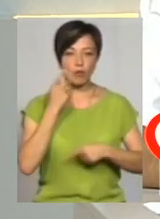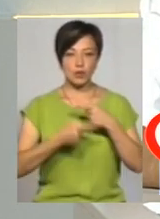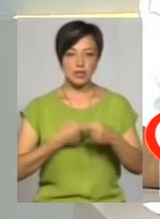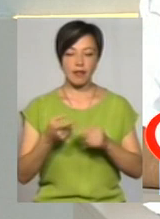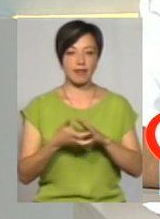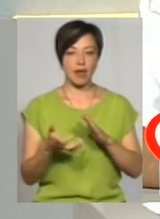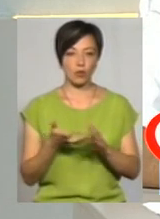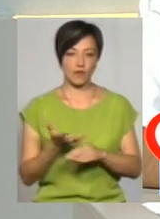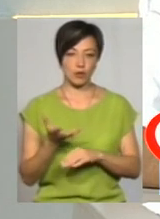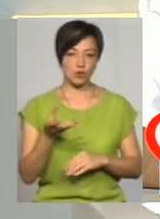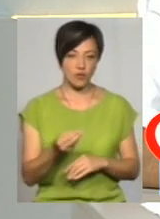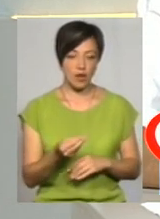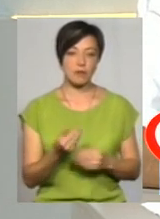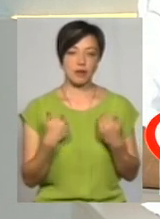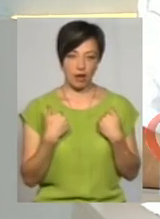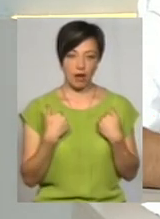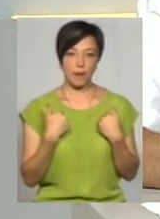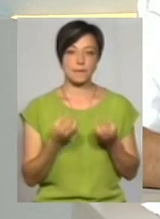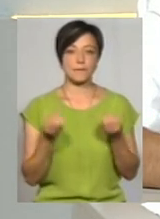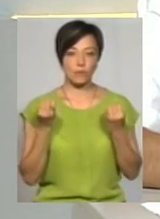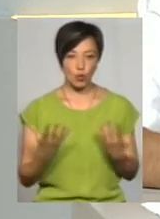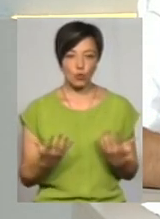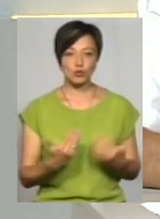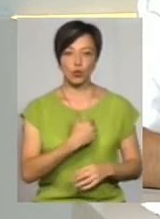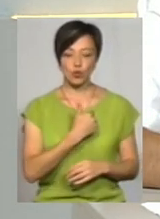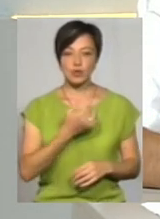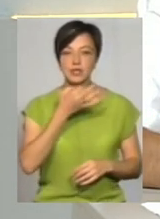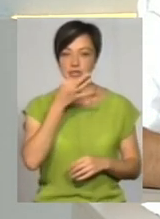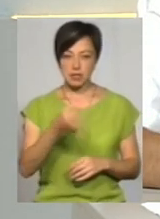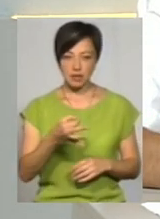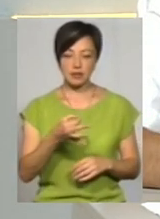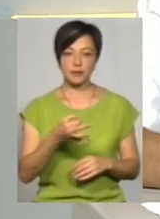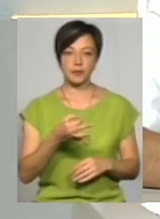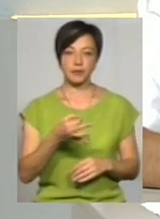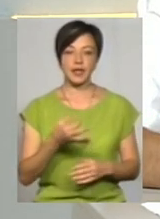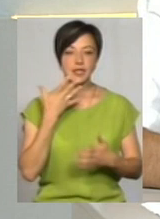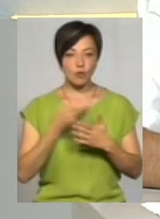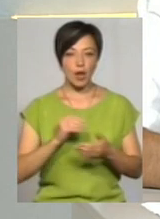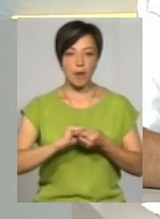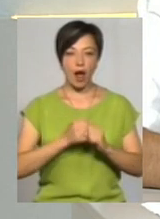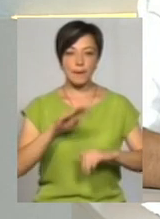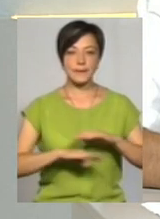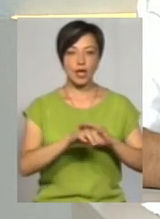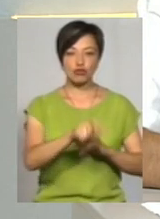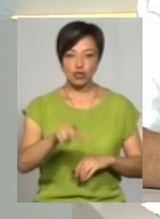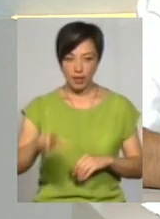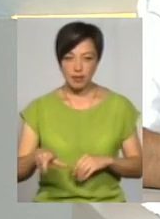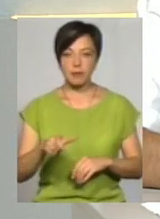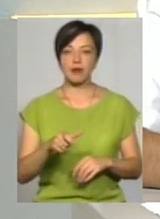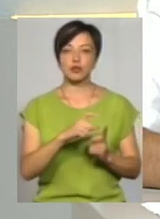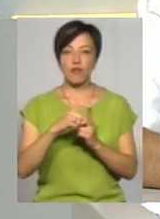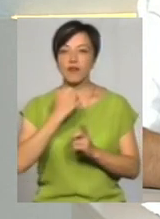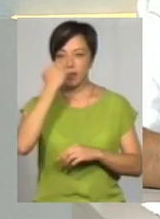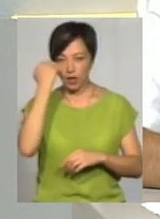недофінансуванням. То я просто хочу сказати своїм кам'янчанам слова вдячності за те, що